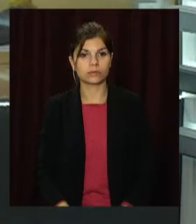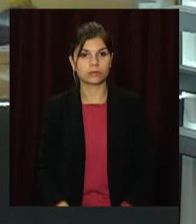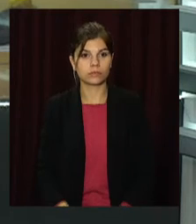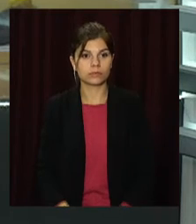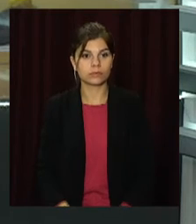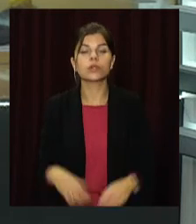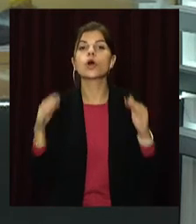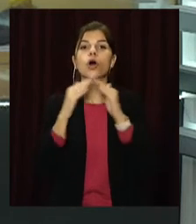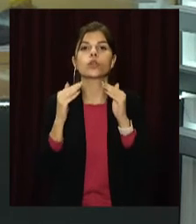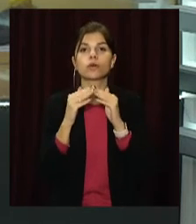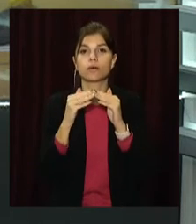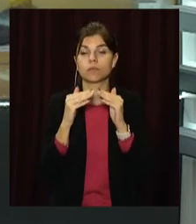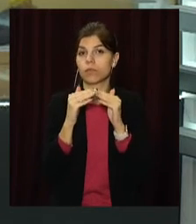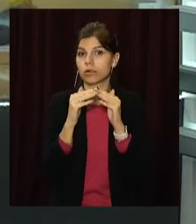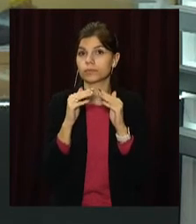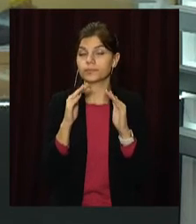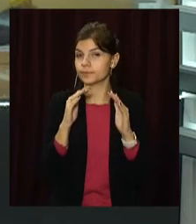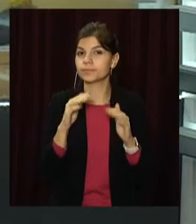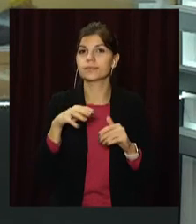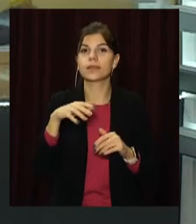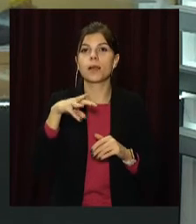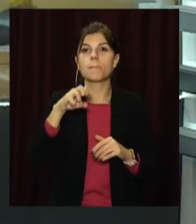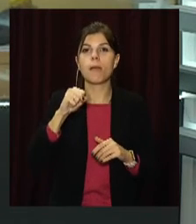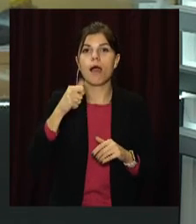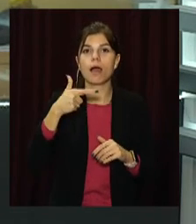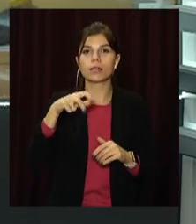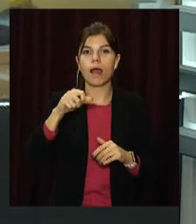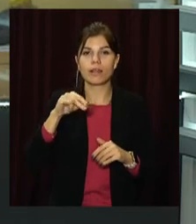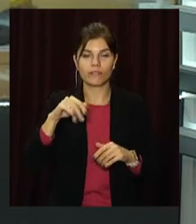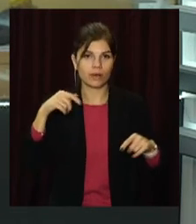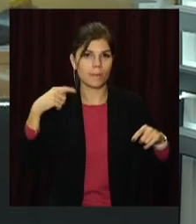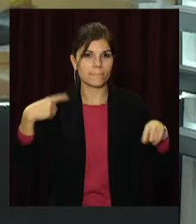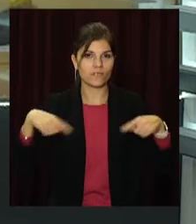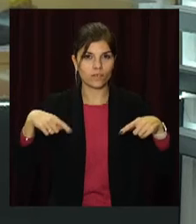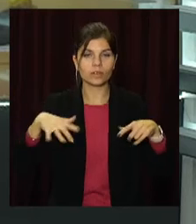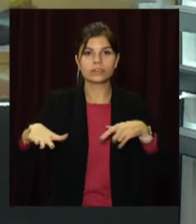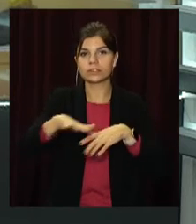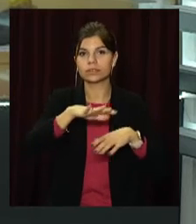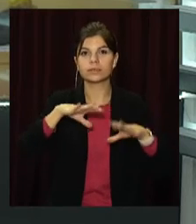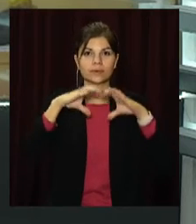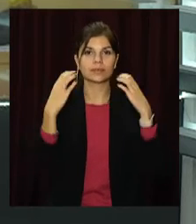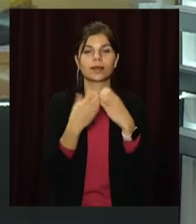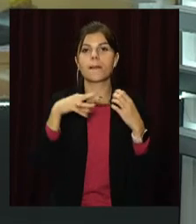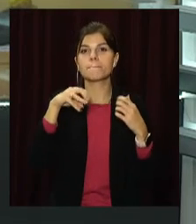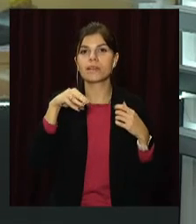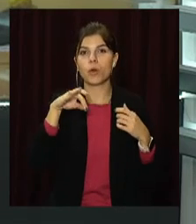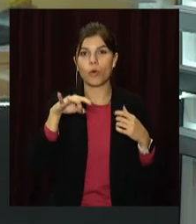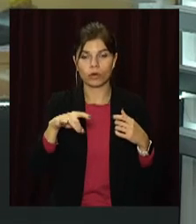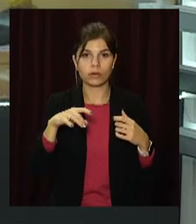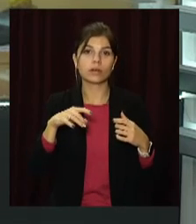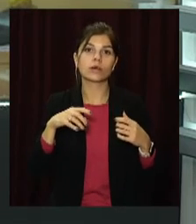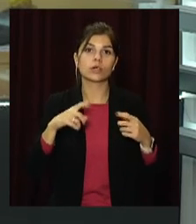Домашнє фіаско. Футболісти Магдалинівської ВПК «Агро» на стадіоні «Метеор» поступилися команді «Гірник